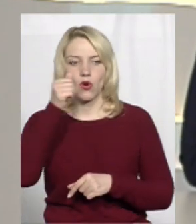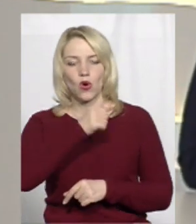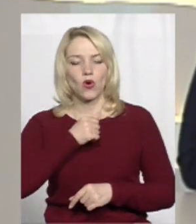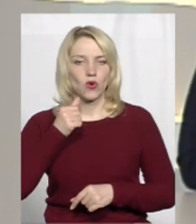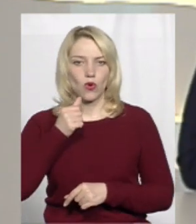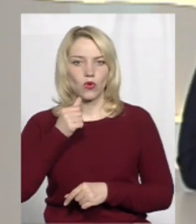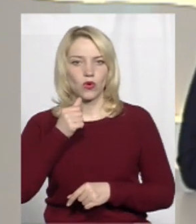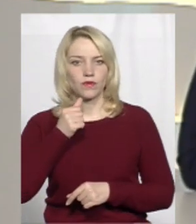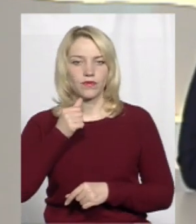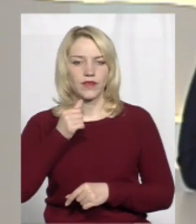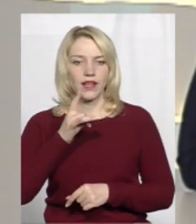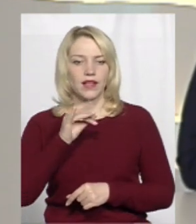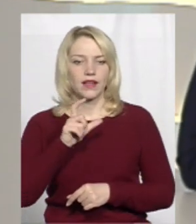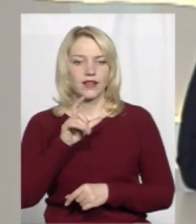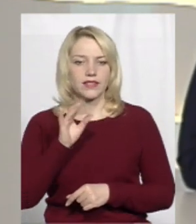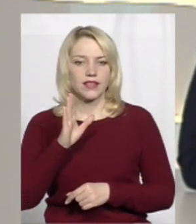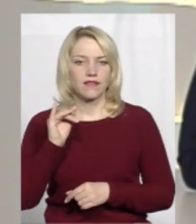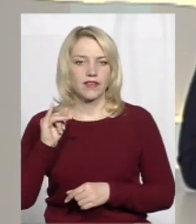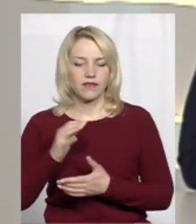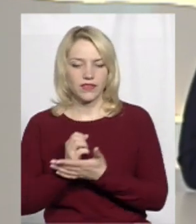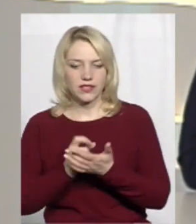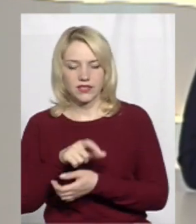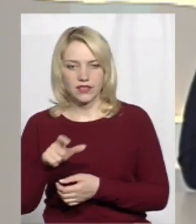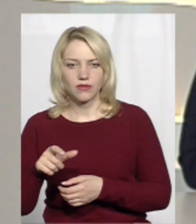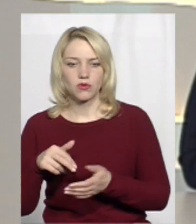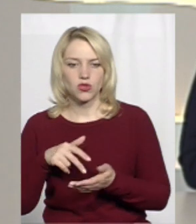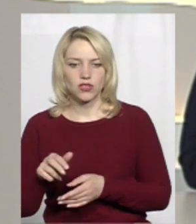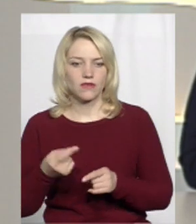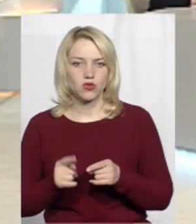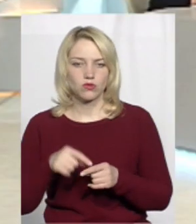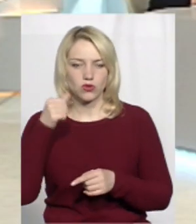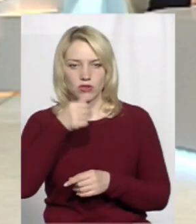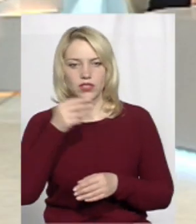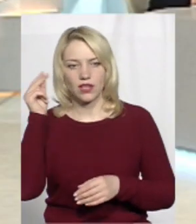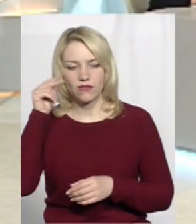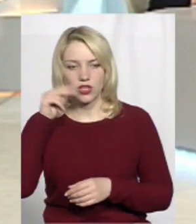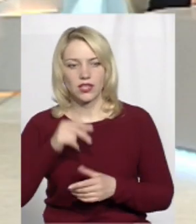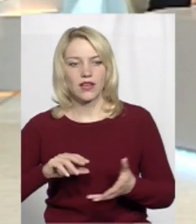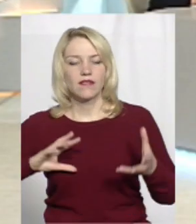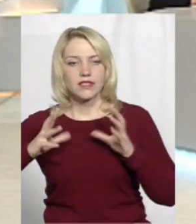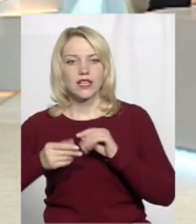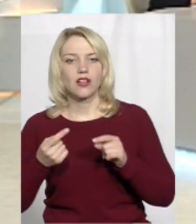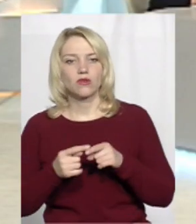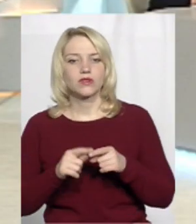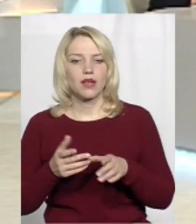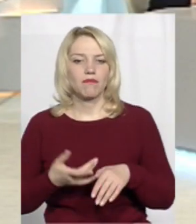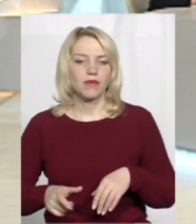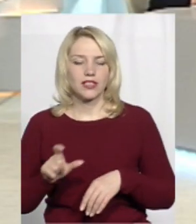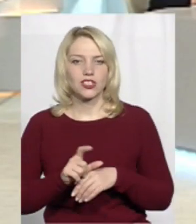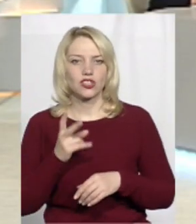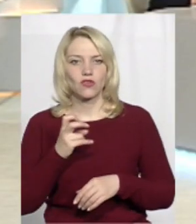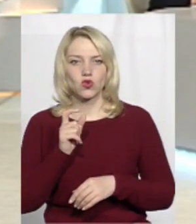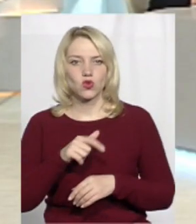резервістів пройшла навчання? Загалом це більше 200